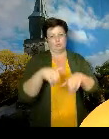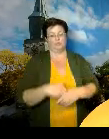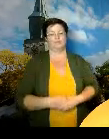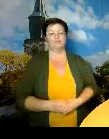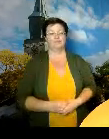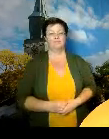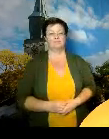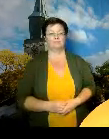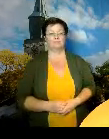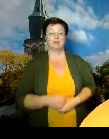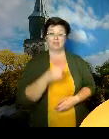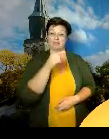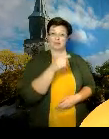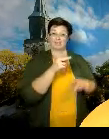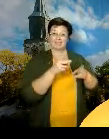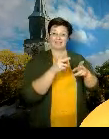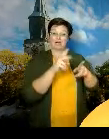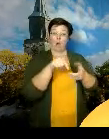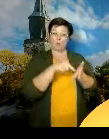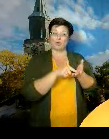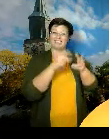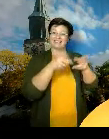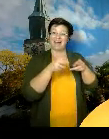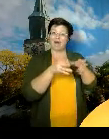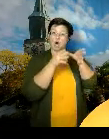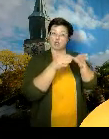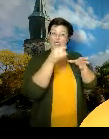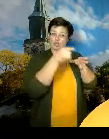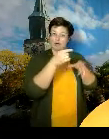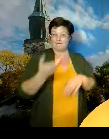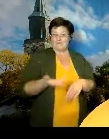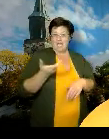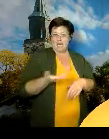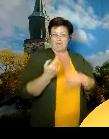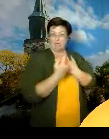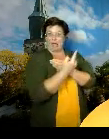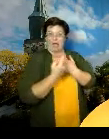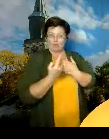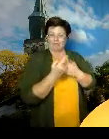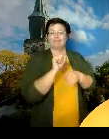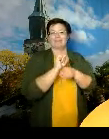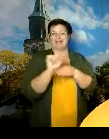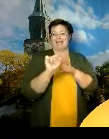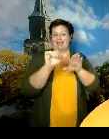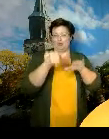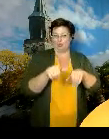Tällä osastolla on toistaiseksi voimassa vierailukieto eikä sinne oteta uusia potilaita.